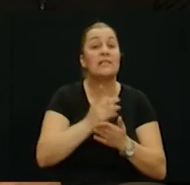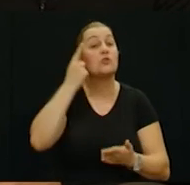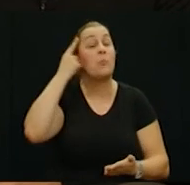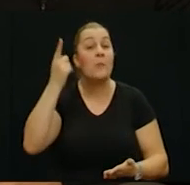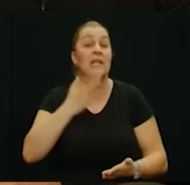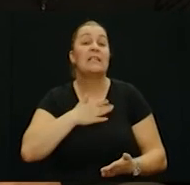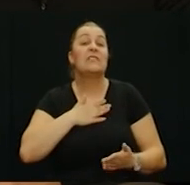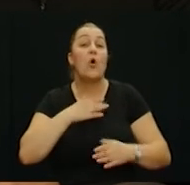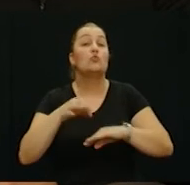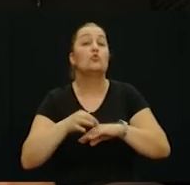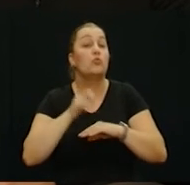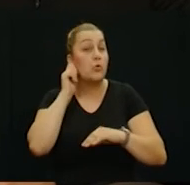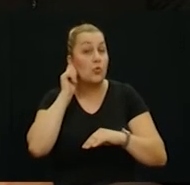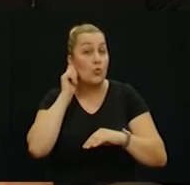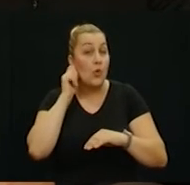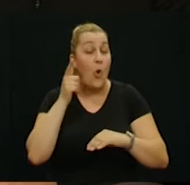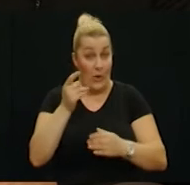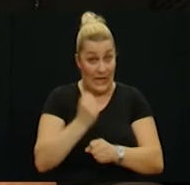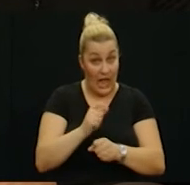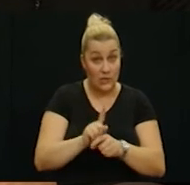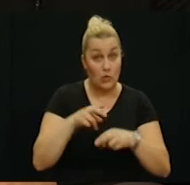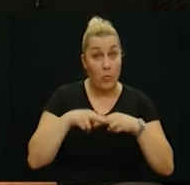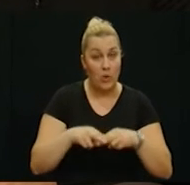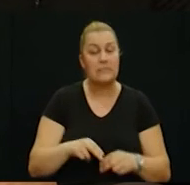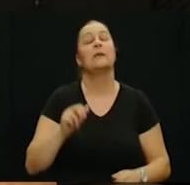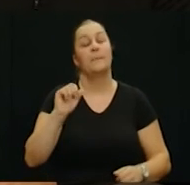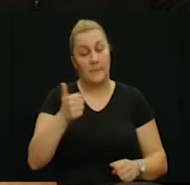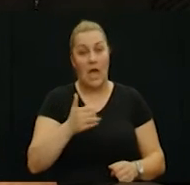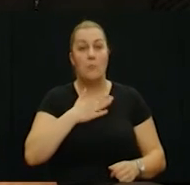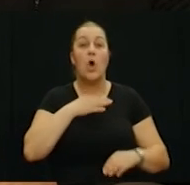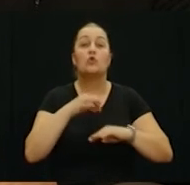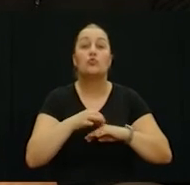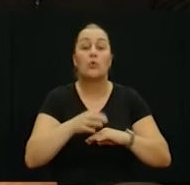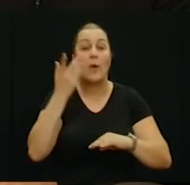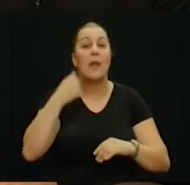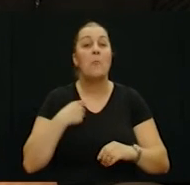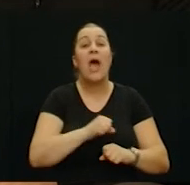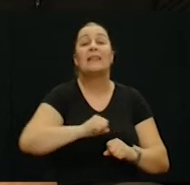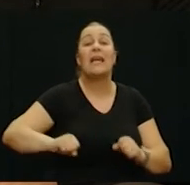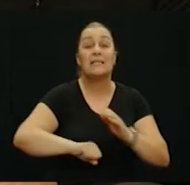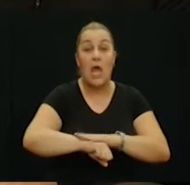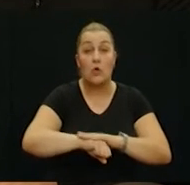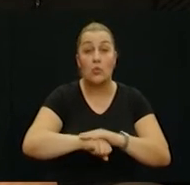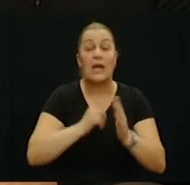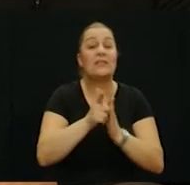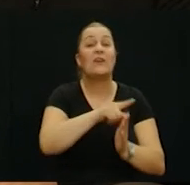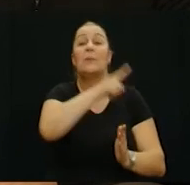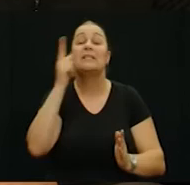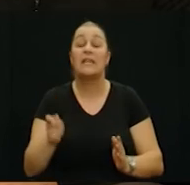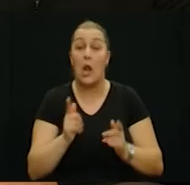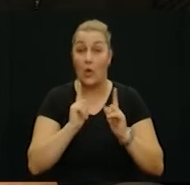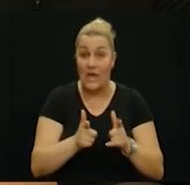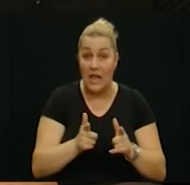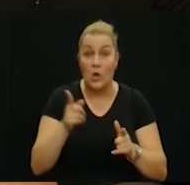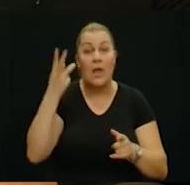spominjate vašu suprugu i ona radio u Vukovici tako je moja supruga je bila moja desna ruka tijekom čitavog rata